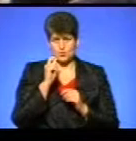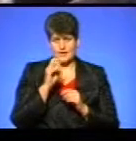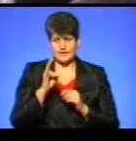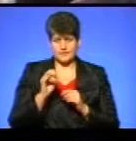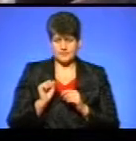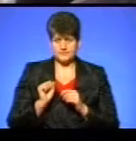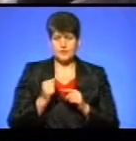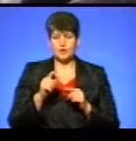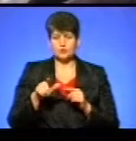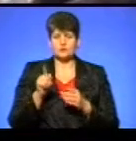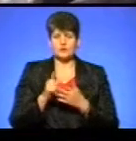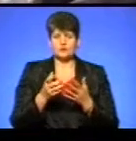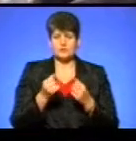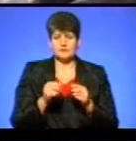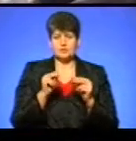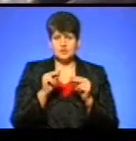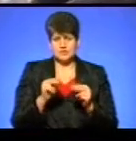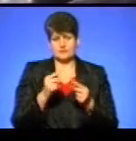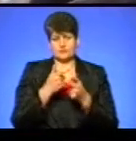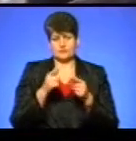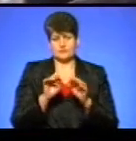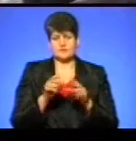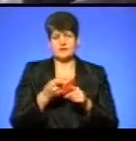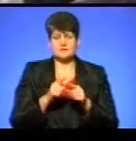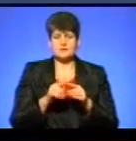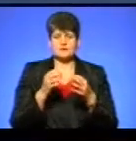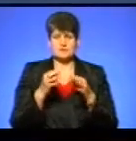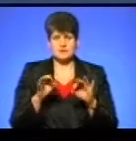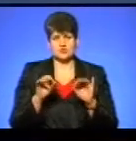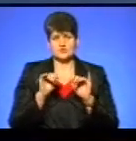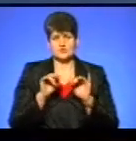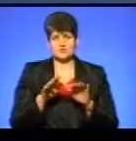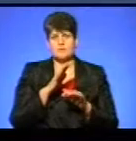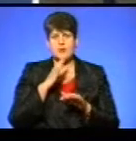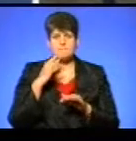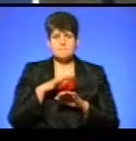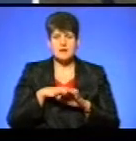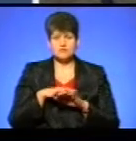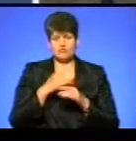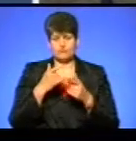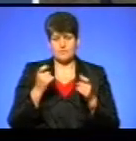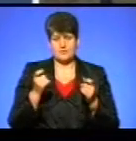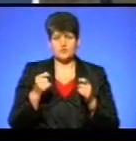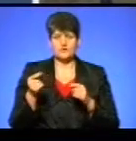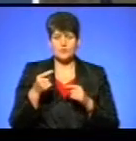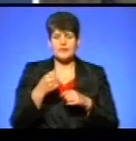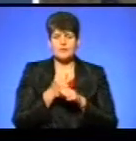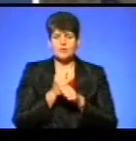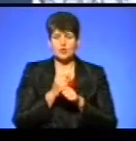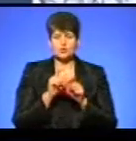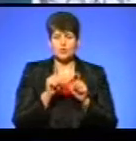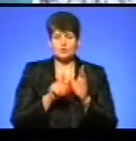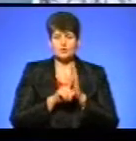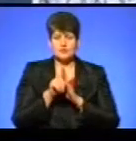інформацію, а це можливо лише насправді на залежних засобах масової інформації. У тернопільській лабораторії розпочали